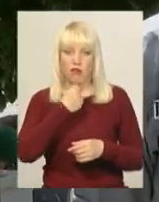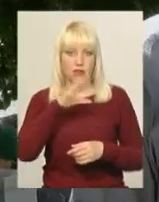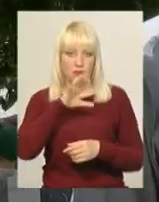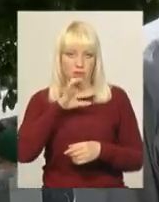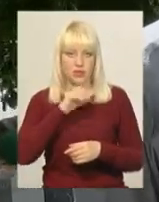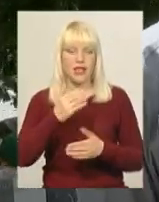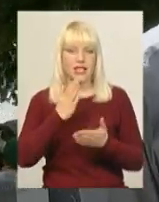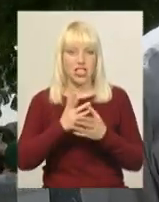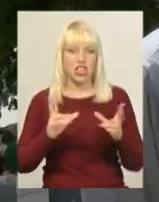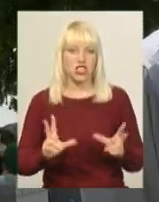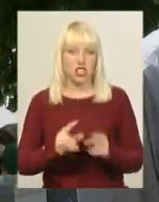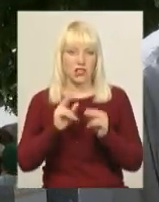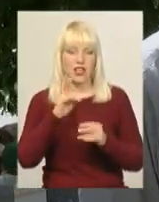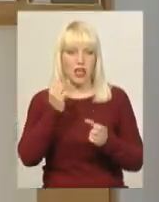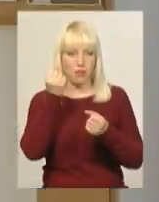перемогу.